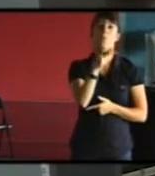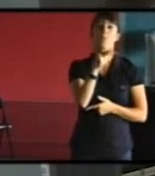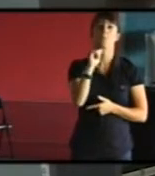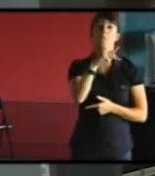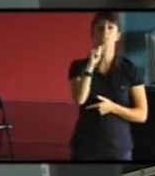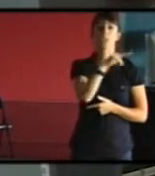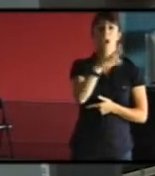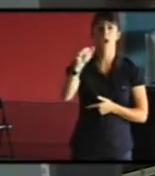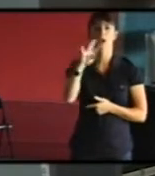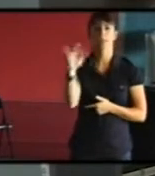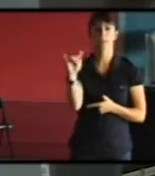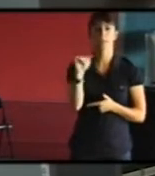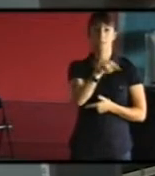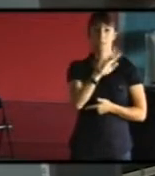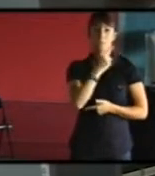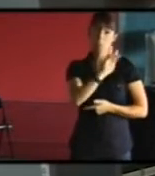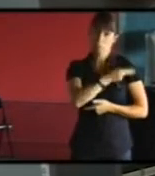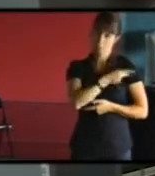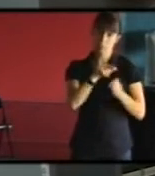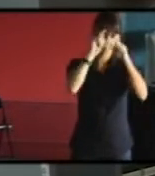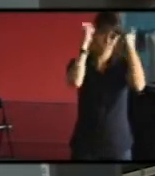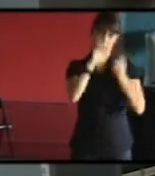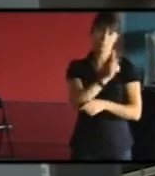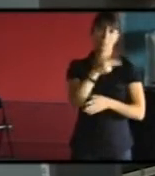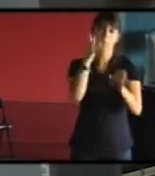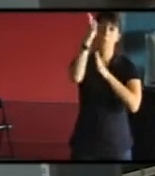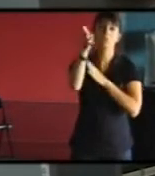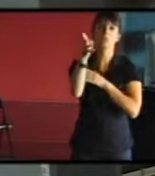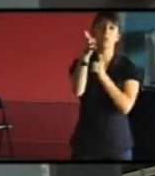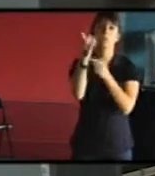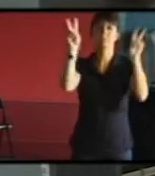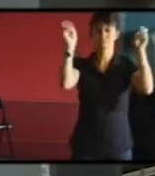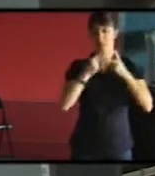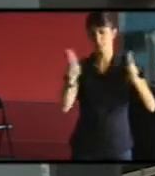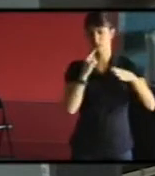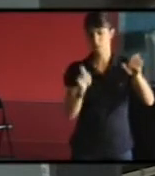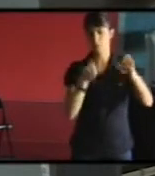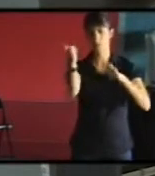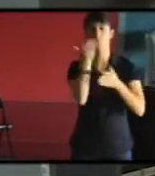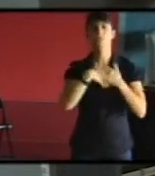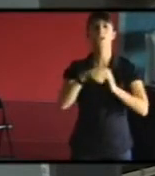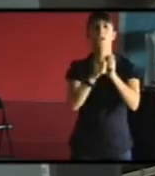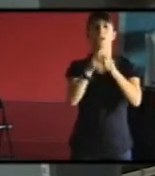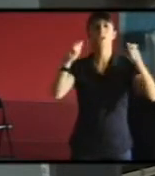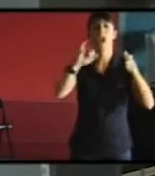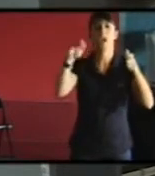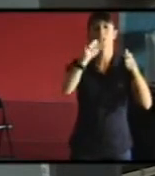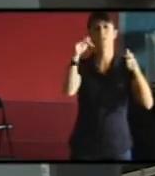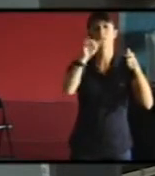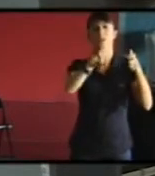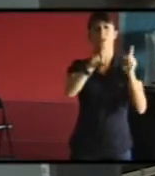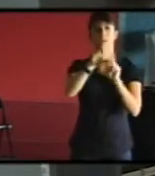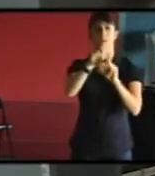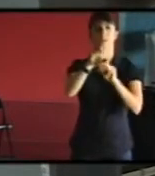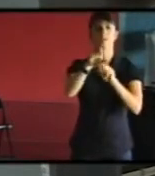de projet Ville Durable au sein du laboratoire EIFER, qui est le laboratoire de